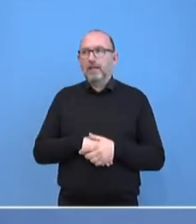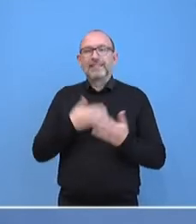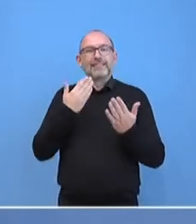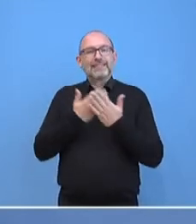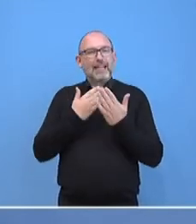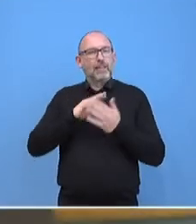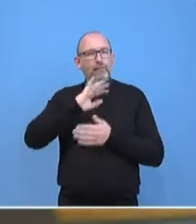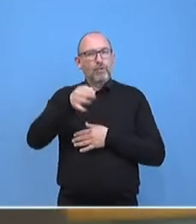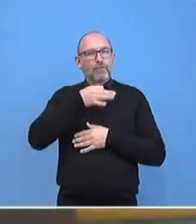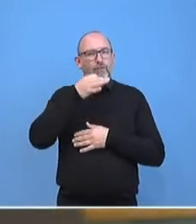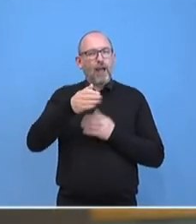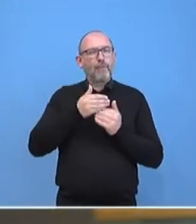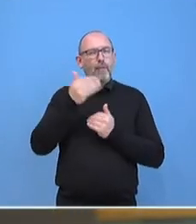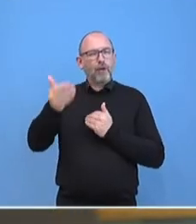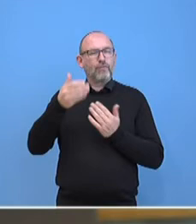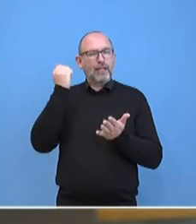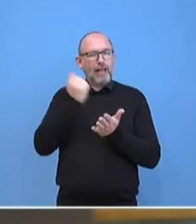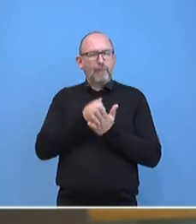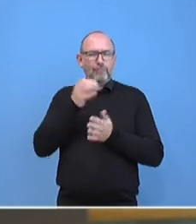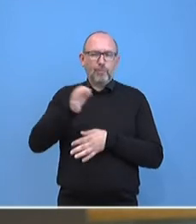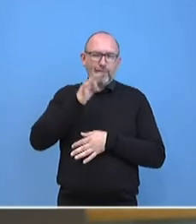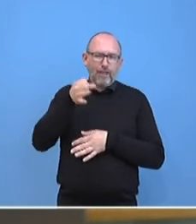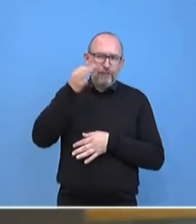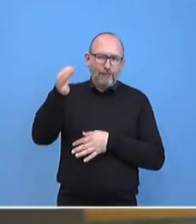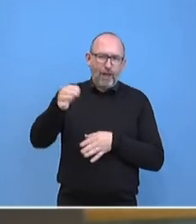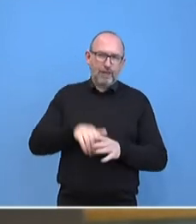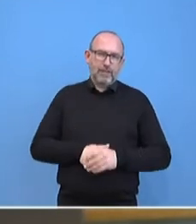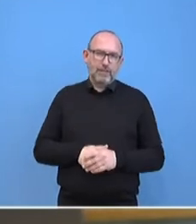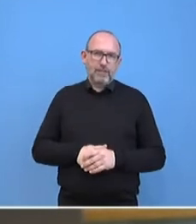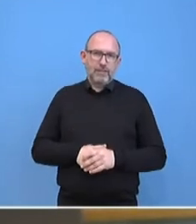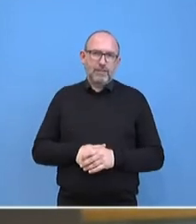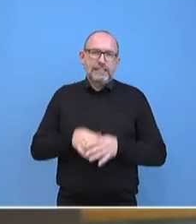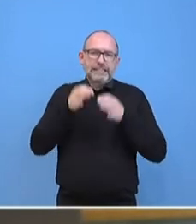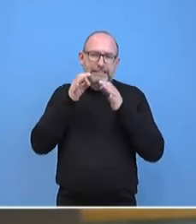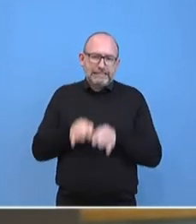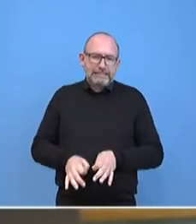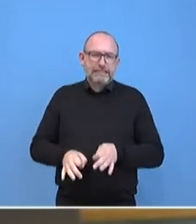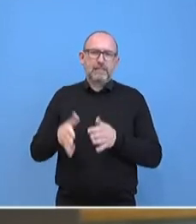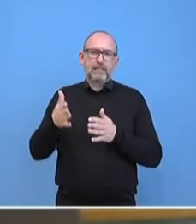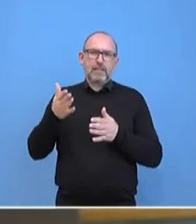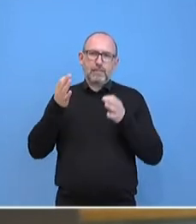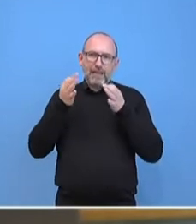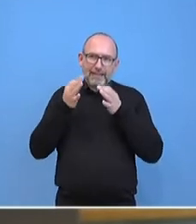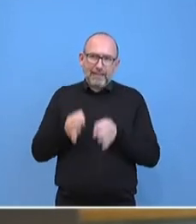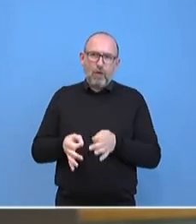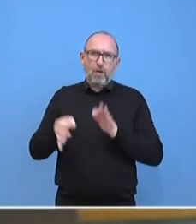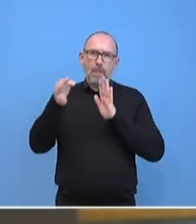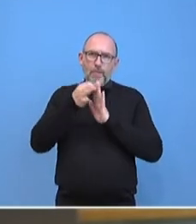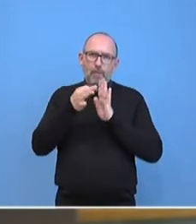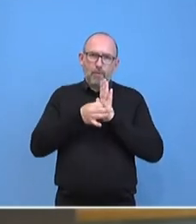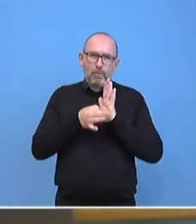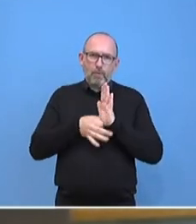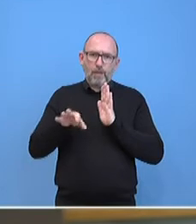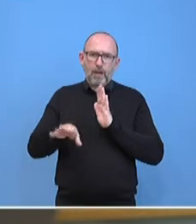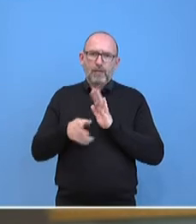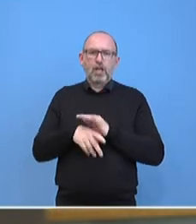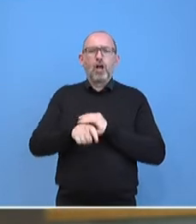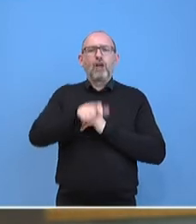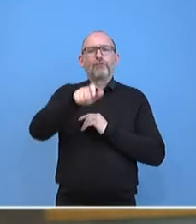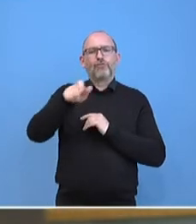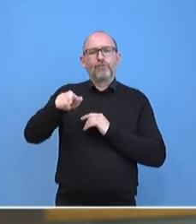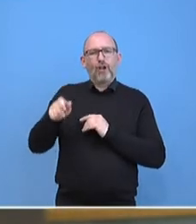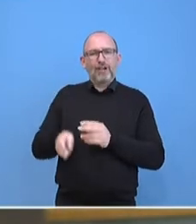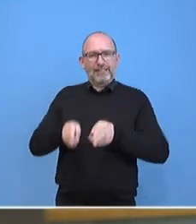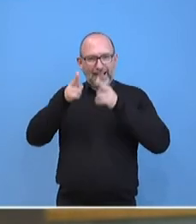nochmal beim Auswärtigen Amt nachzufragen. Können Sie uns Anhaltspunkte dafür geben, von welcher völkerrechtlichen Einschätzung